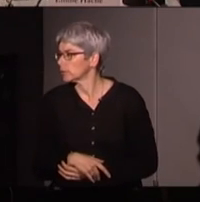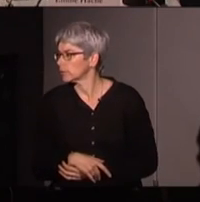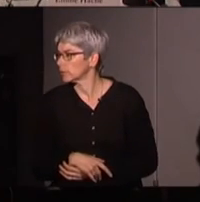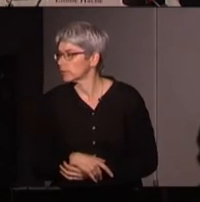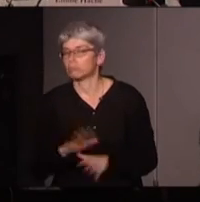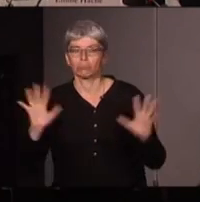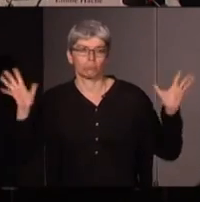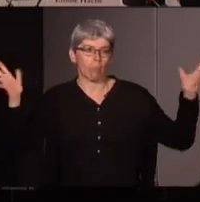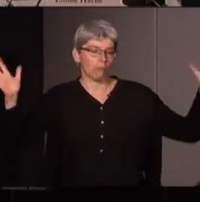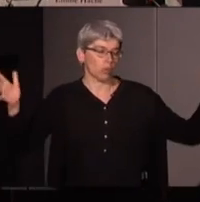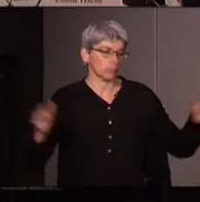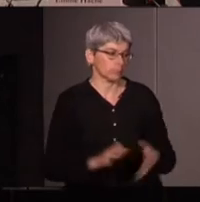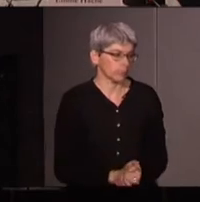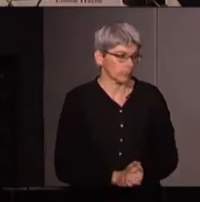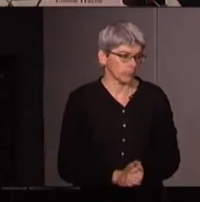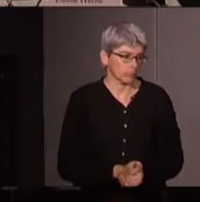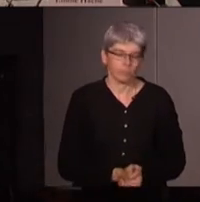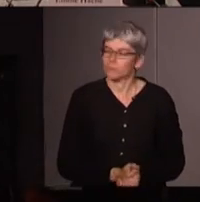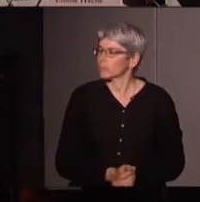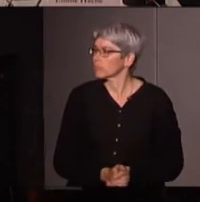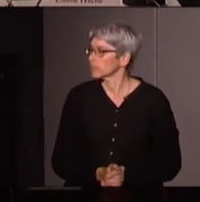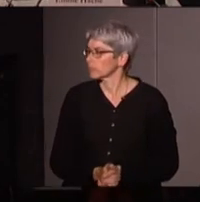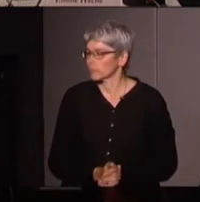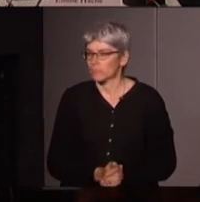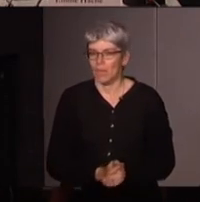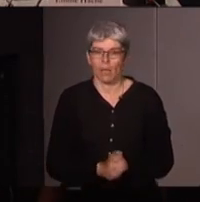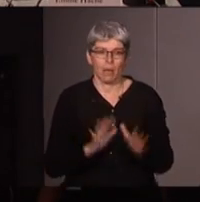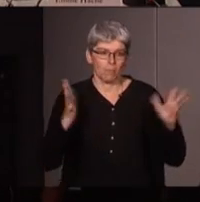applaudissons-nous tous mais aussi les traductrices